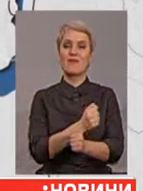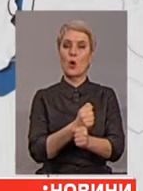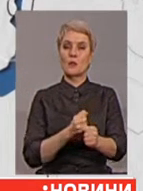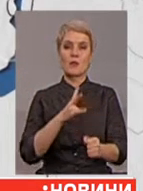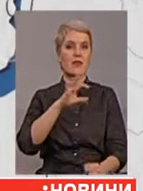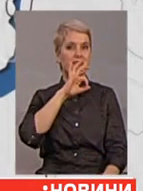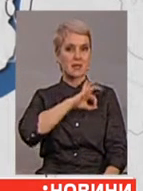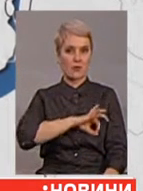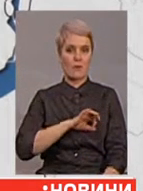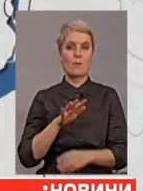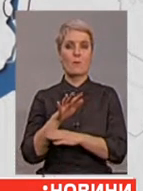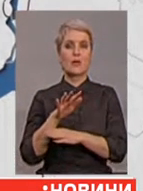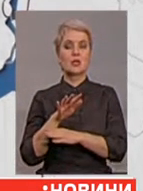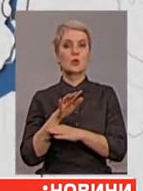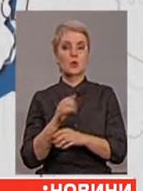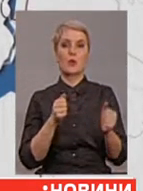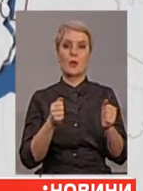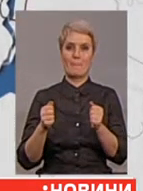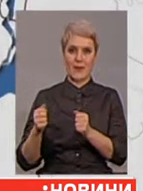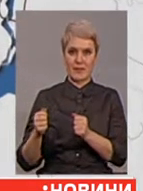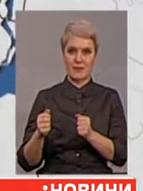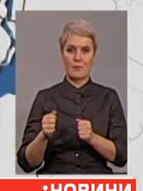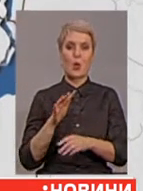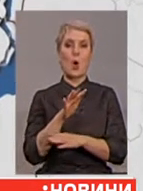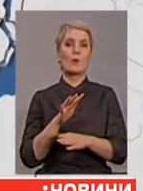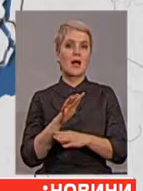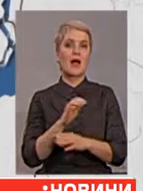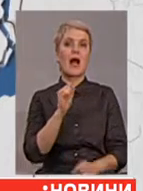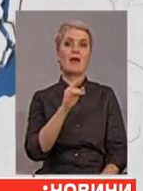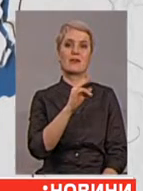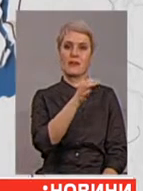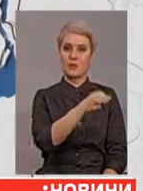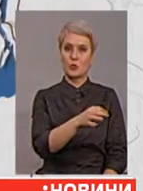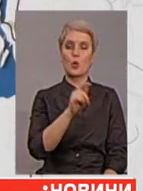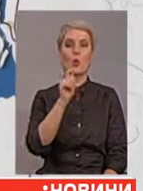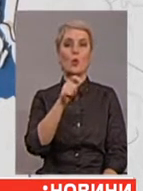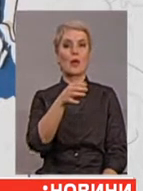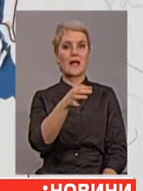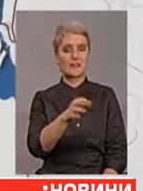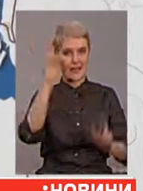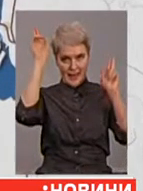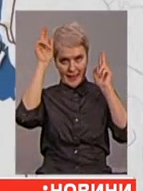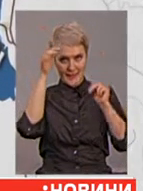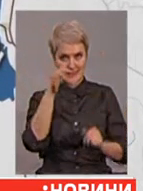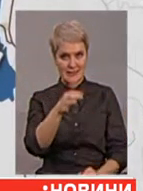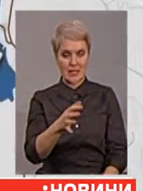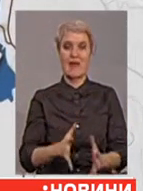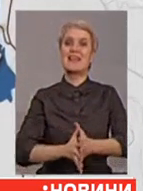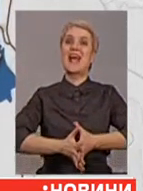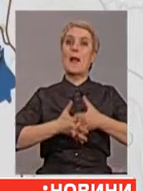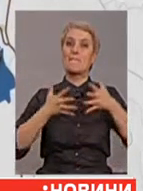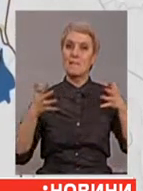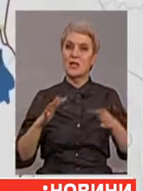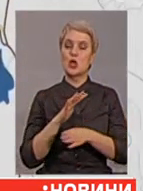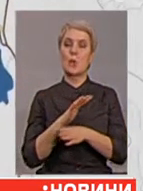гранатометів та кулеметів. Під вогнем були українські позиції в районі Авдівки, Луганського та Зайцевого. Проте найбільше обстрілів знову було на